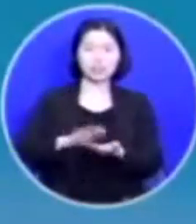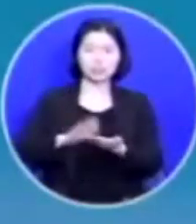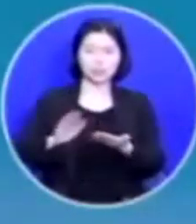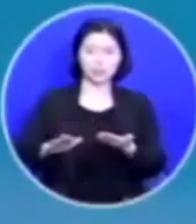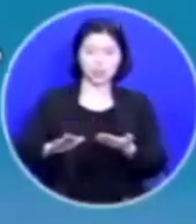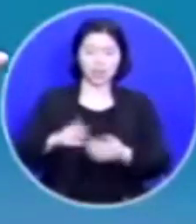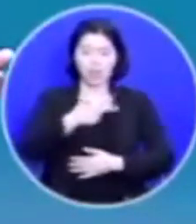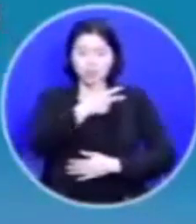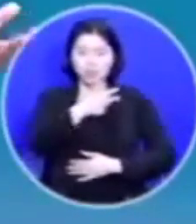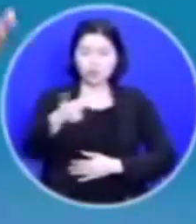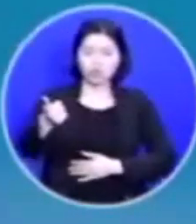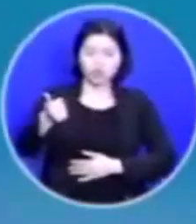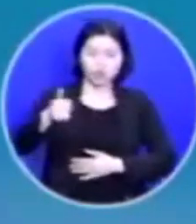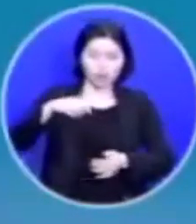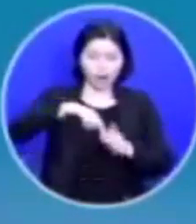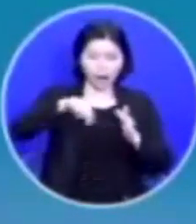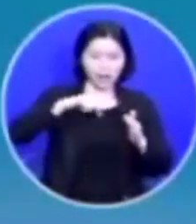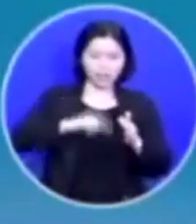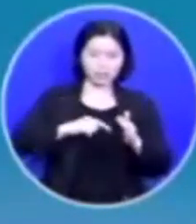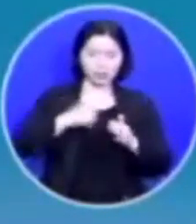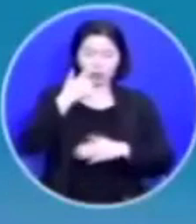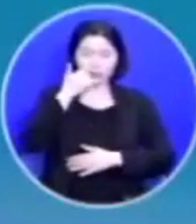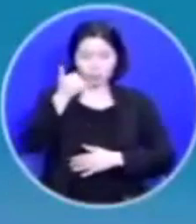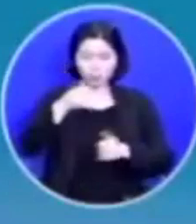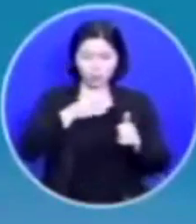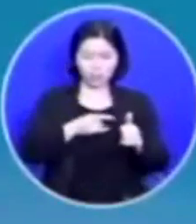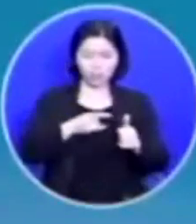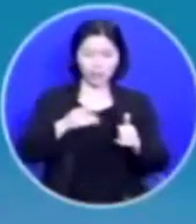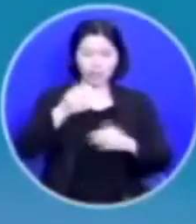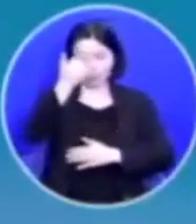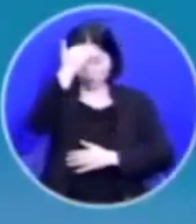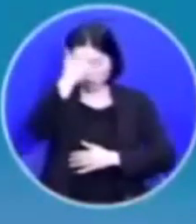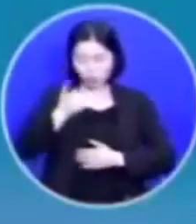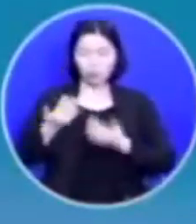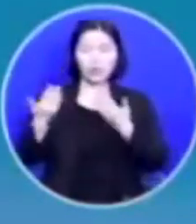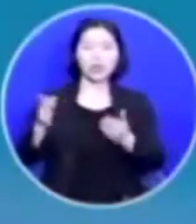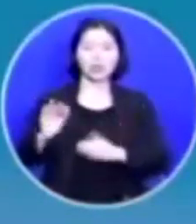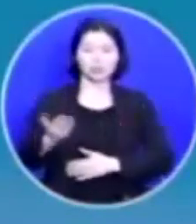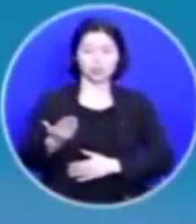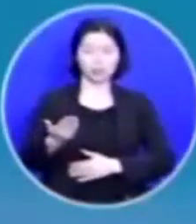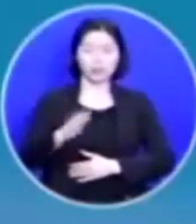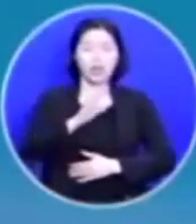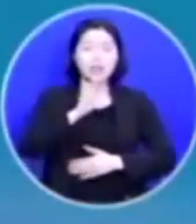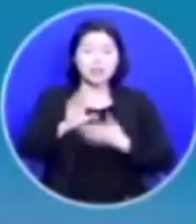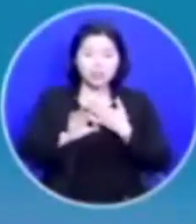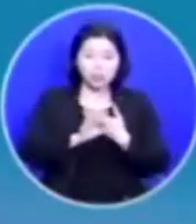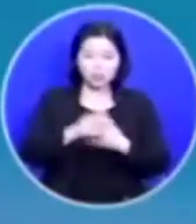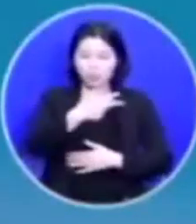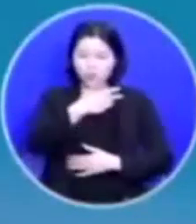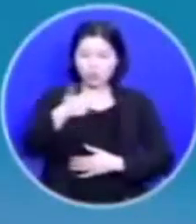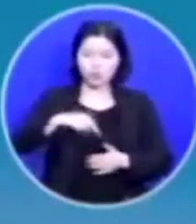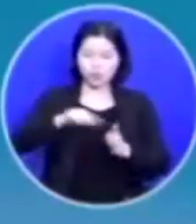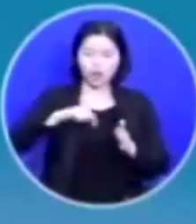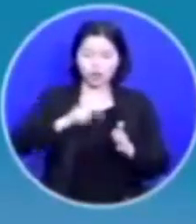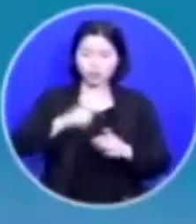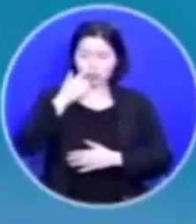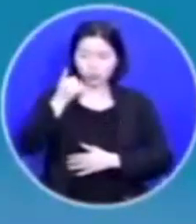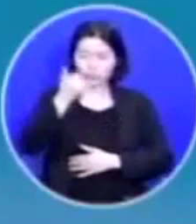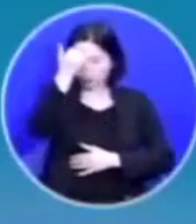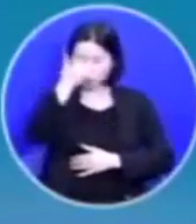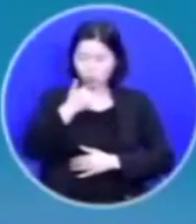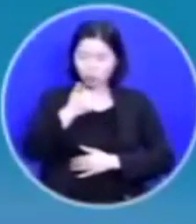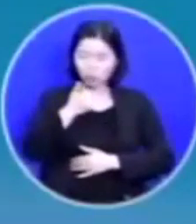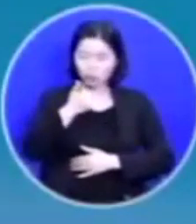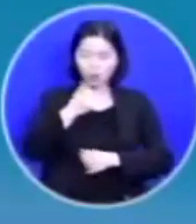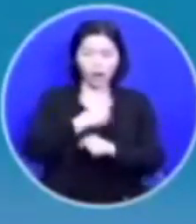주 안에서 부모님께 효도해야 합니다 그렇다면 주 안에서 부모님께 효도하는 것은 어떻게 하는 것인가 하는